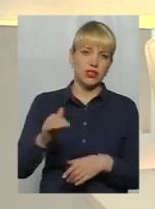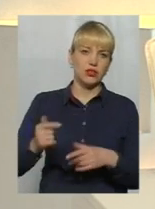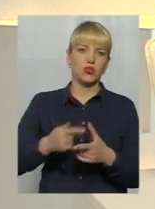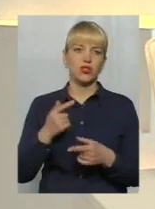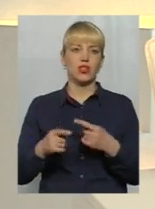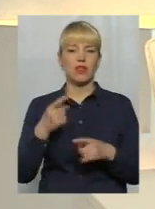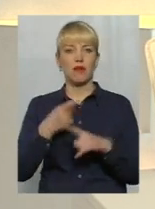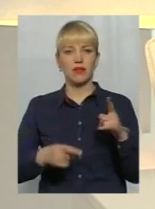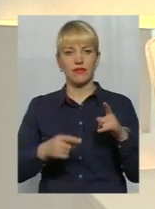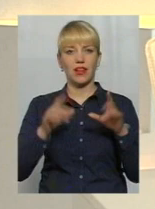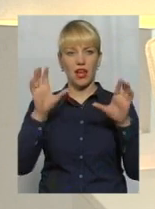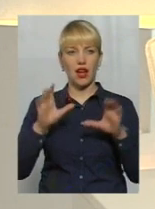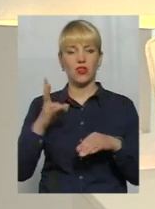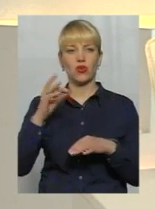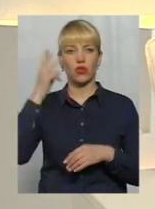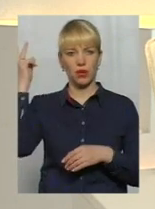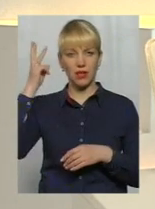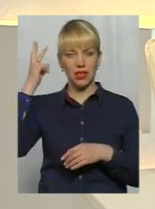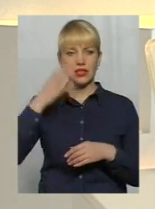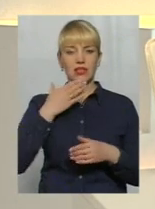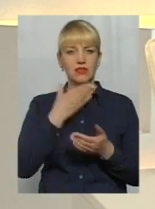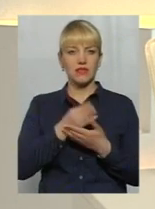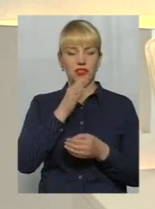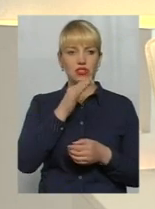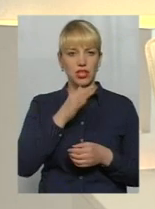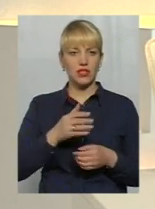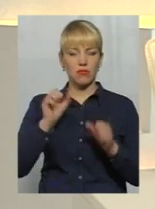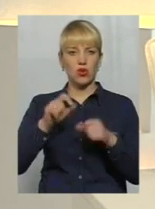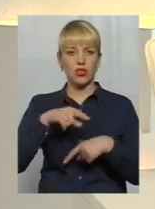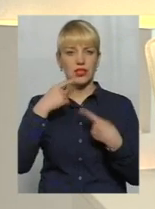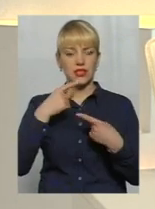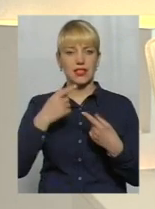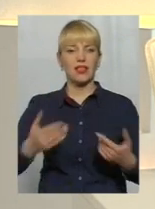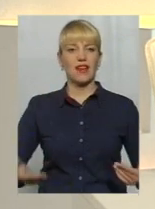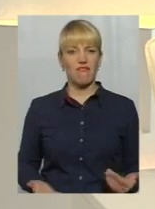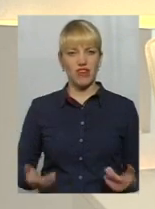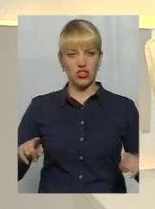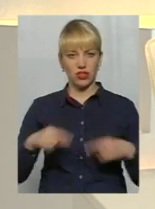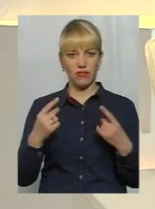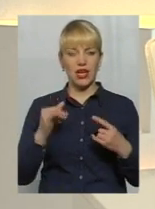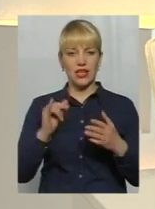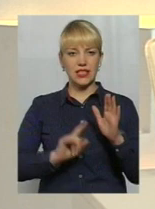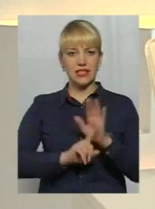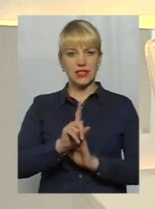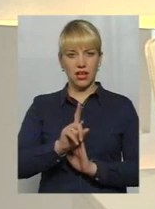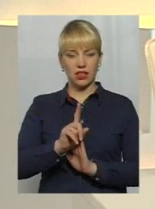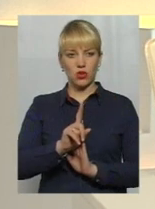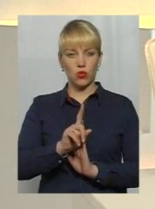напівлегально, але Хмельницький свого часу, можна сказати, вижив і стартанув